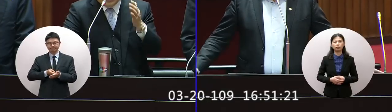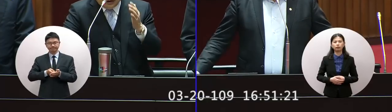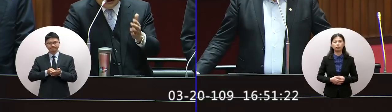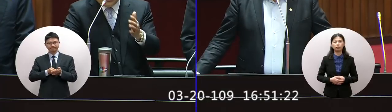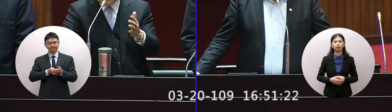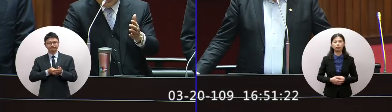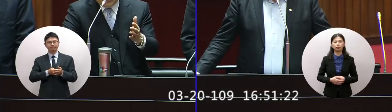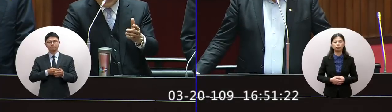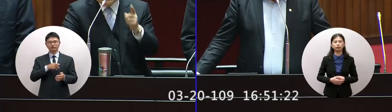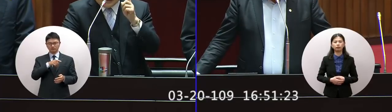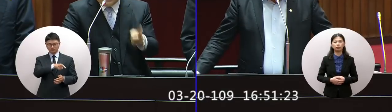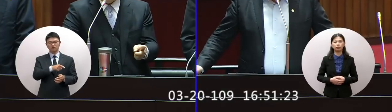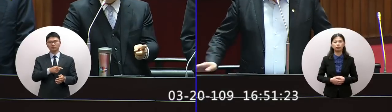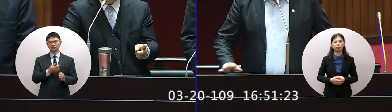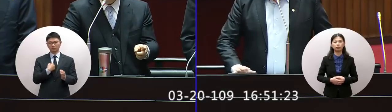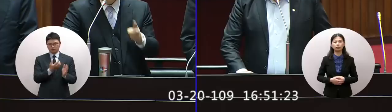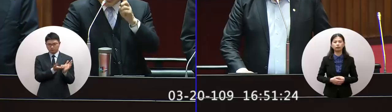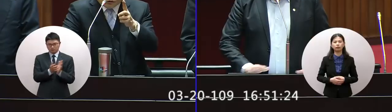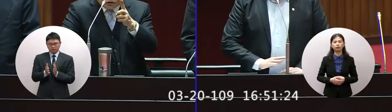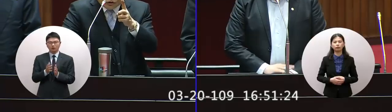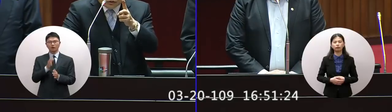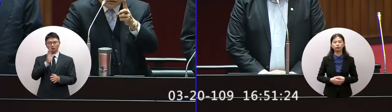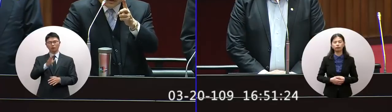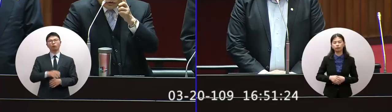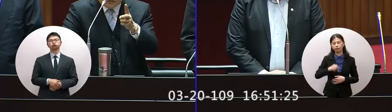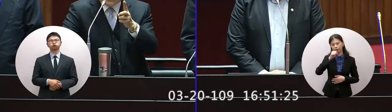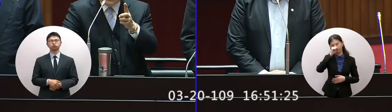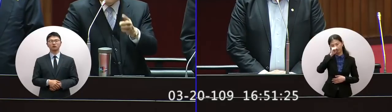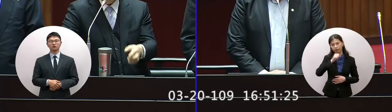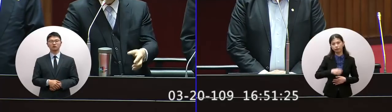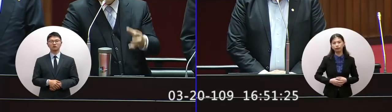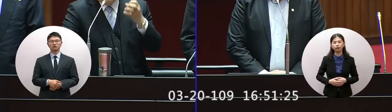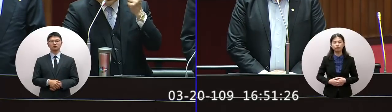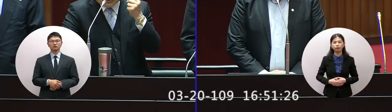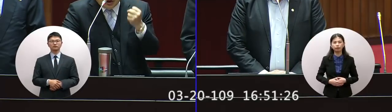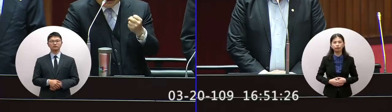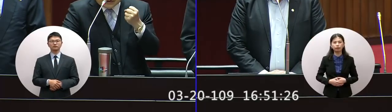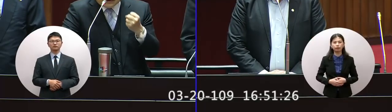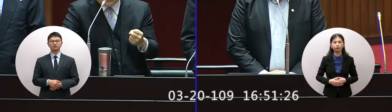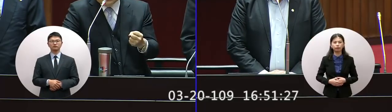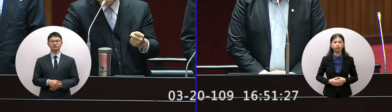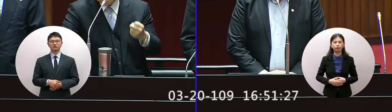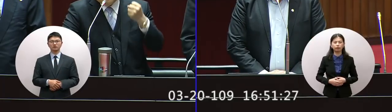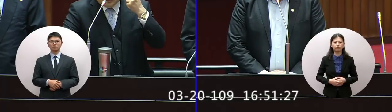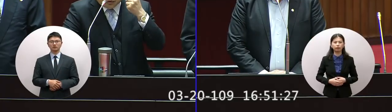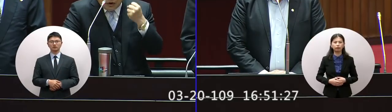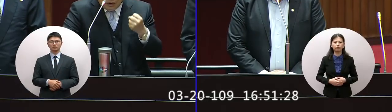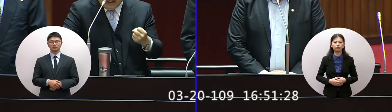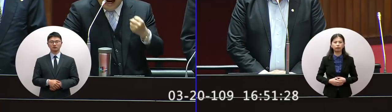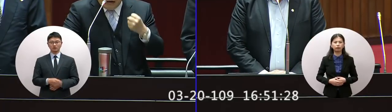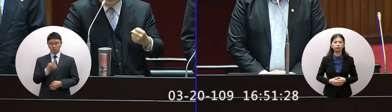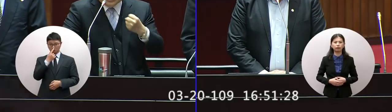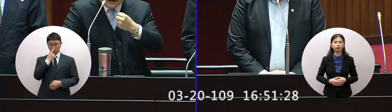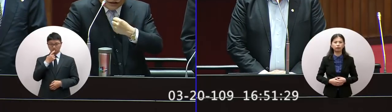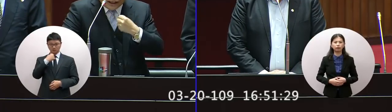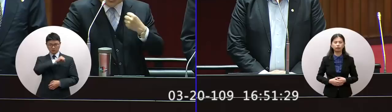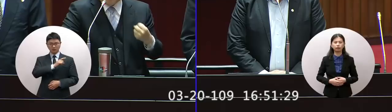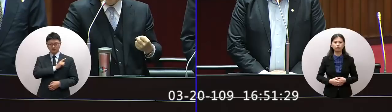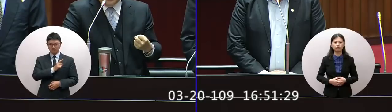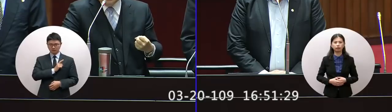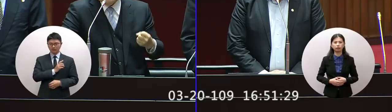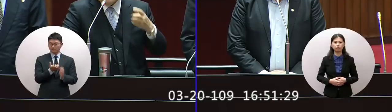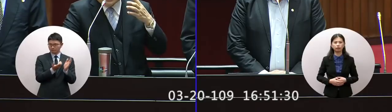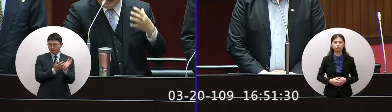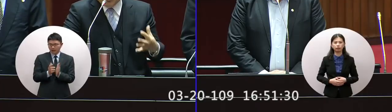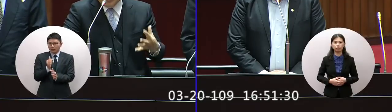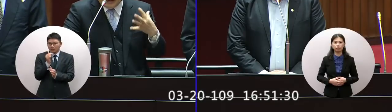寬一底從嚴這樣來做總之只有自己做好一切